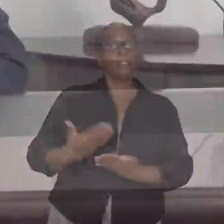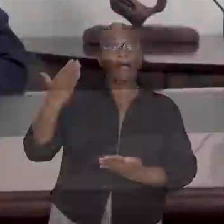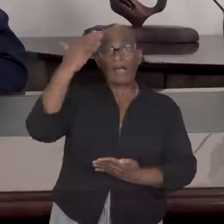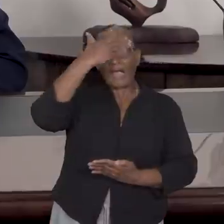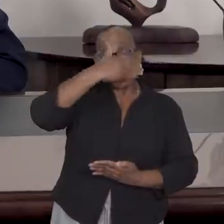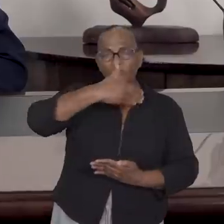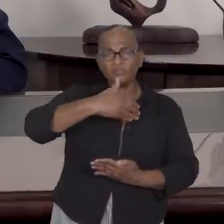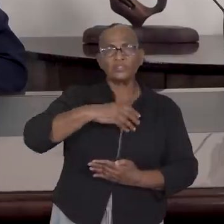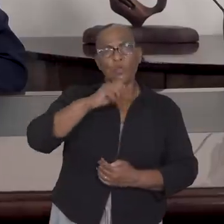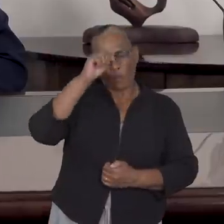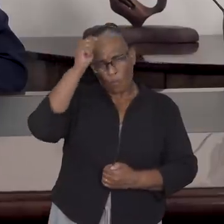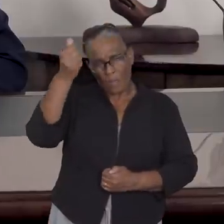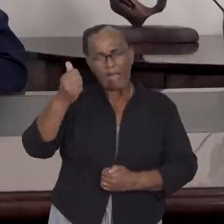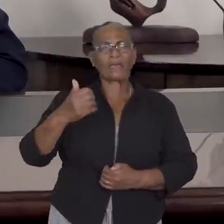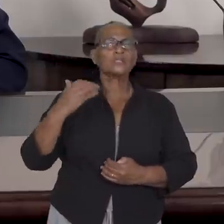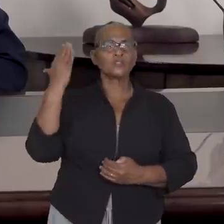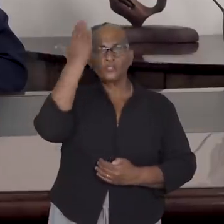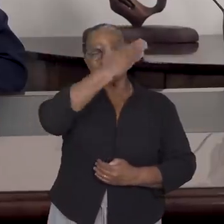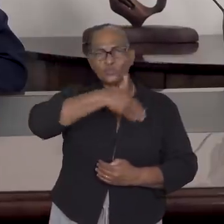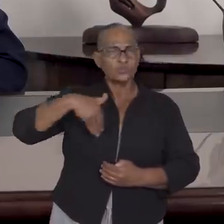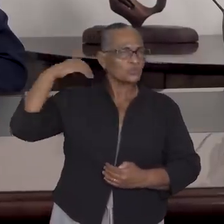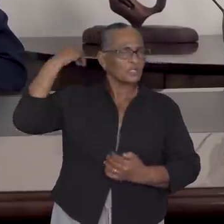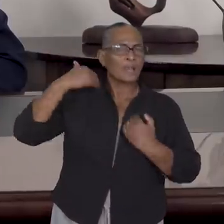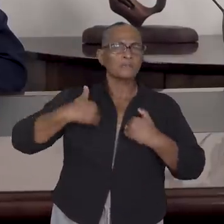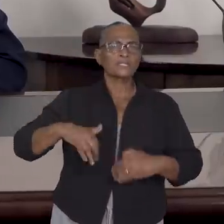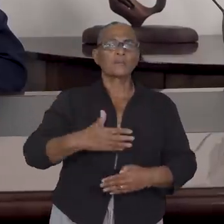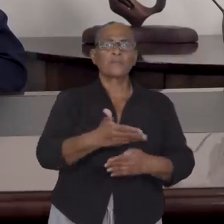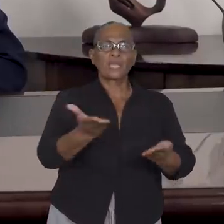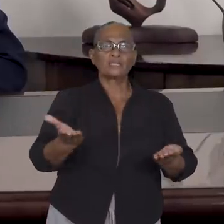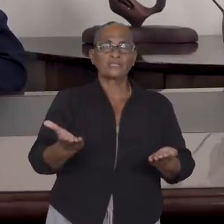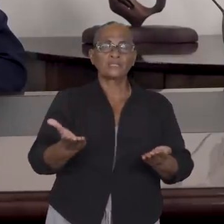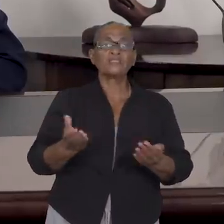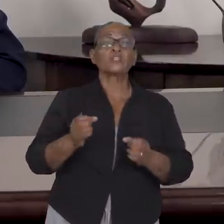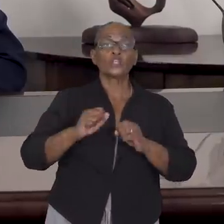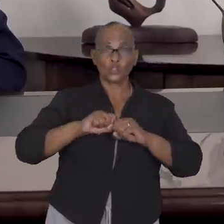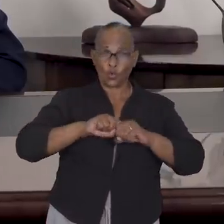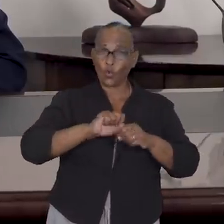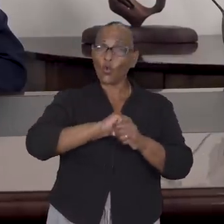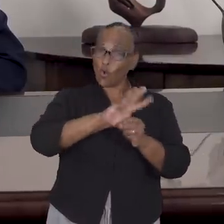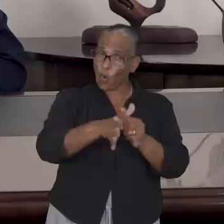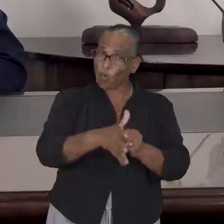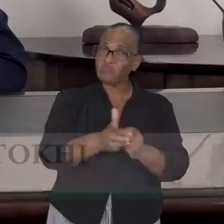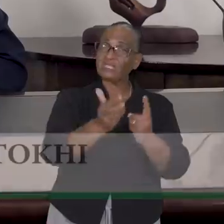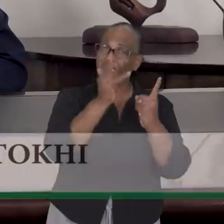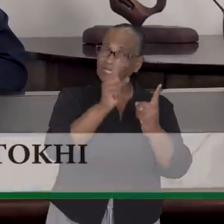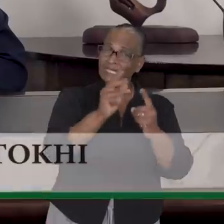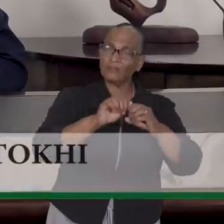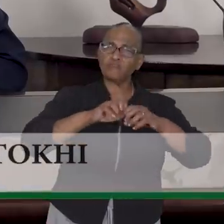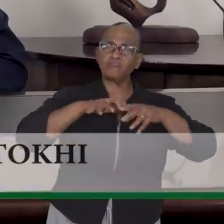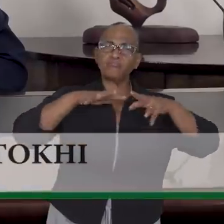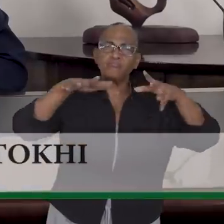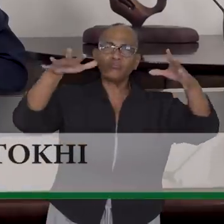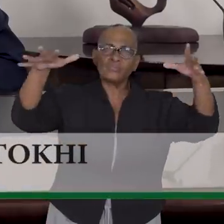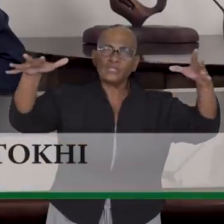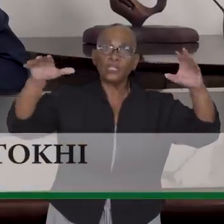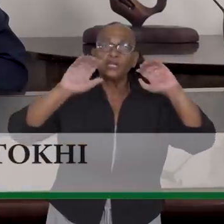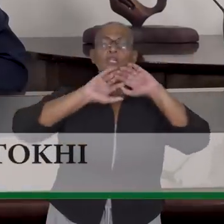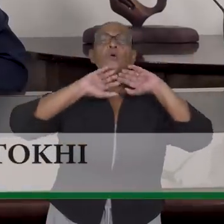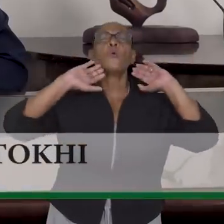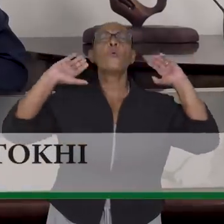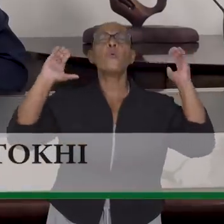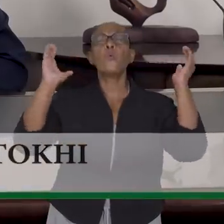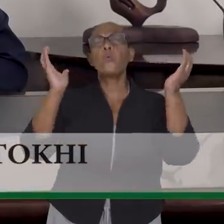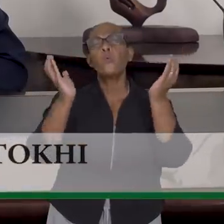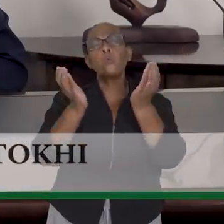Goedenavond waarde landgenoten. De COVID-19 pandemie heeft de wereld in zijn